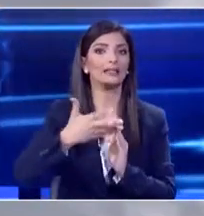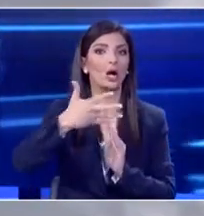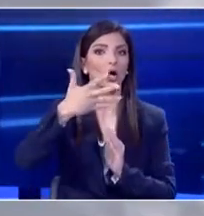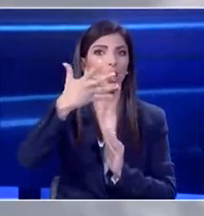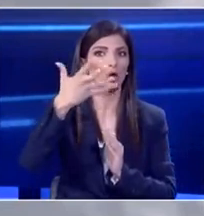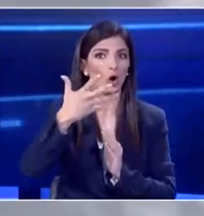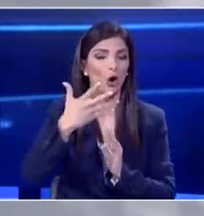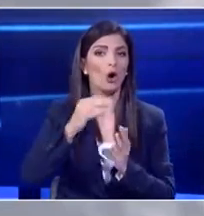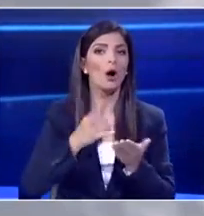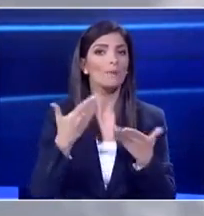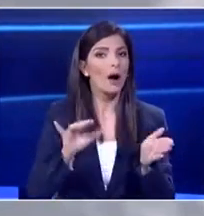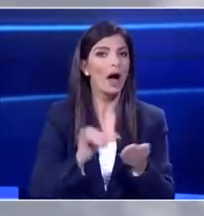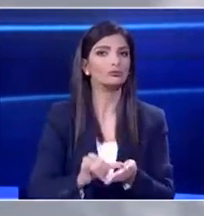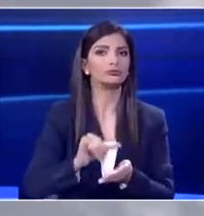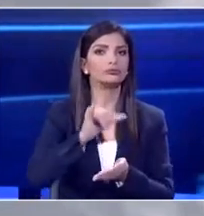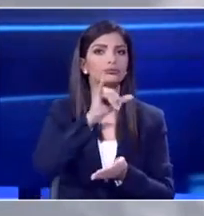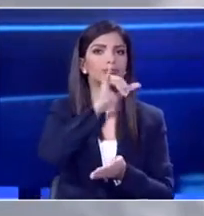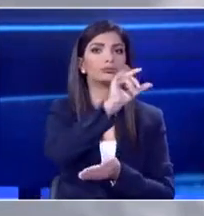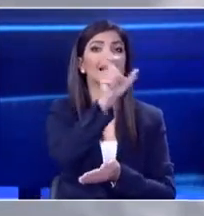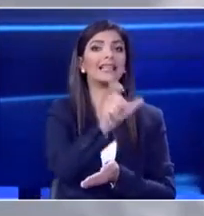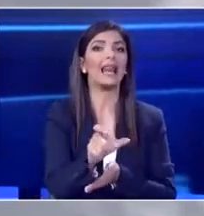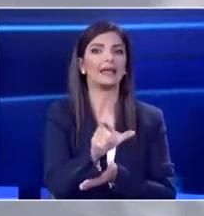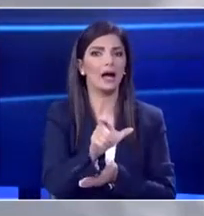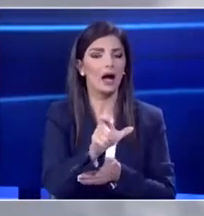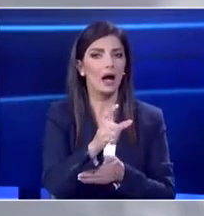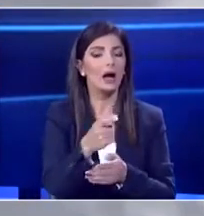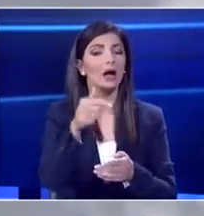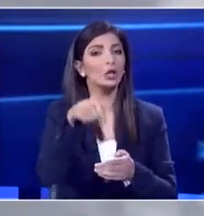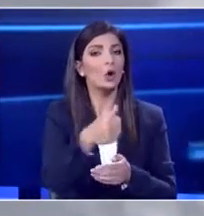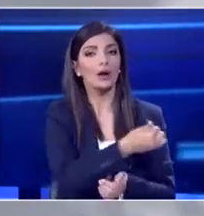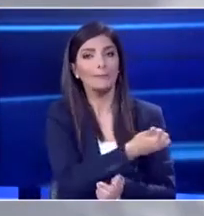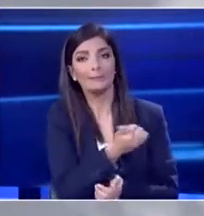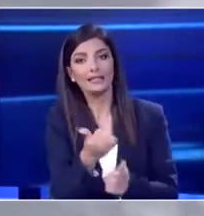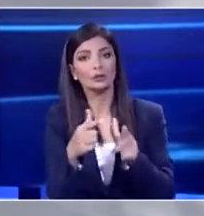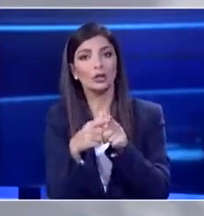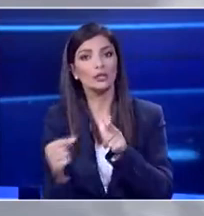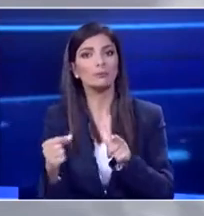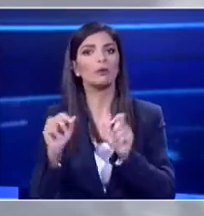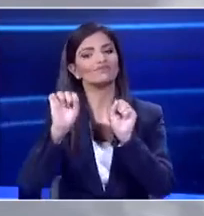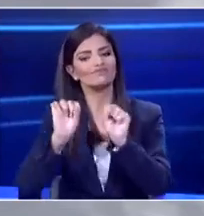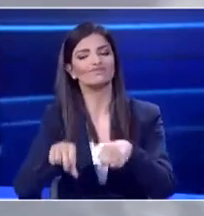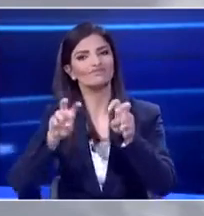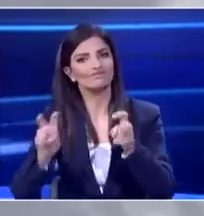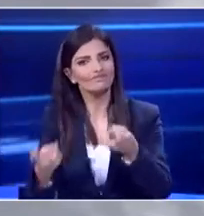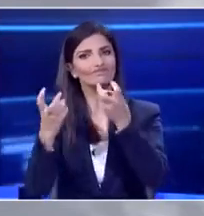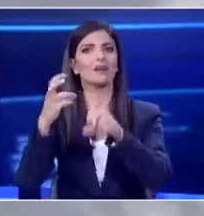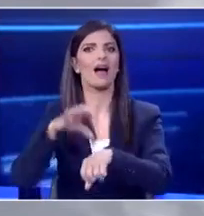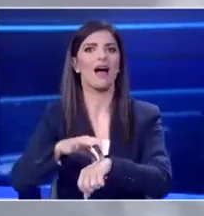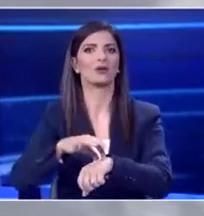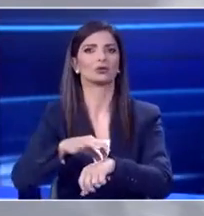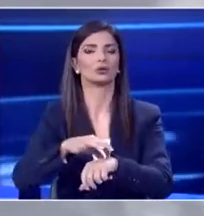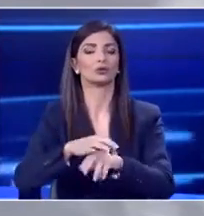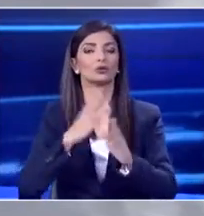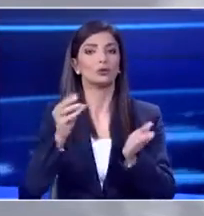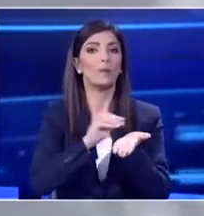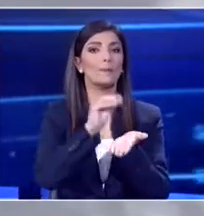της 26 Δευτέρου είχε εξεταστεί από το ιατρείο στο αεροδρόμιο